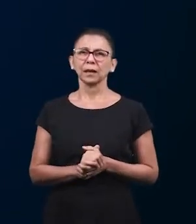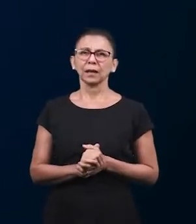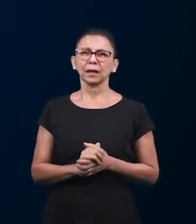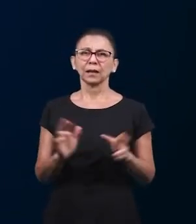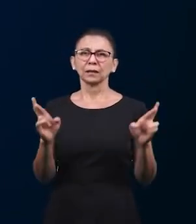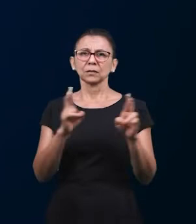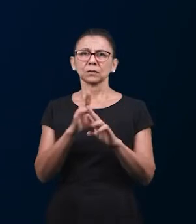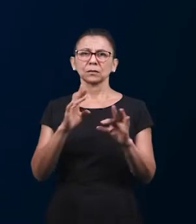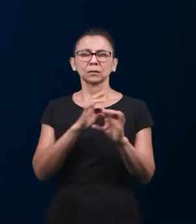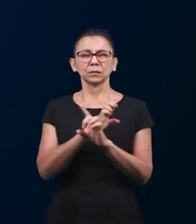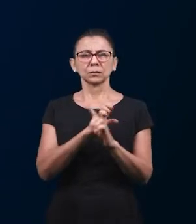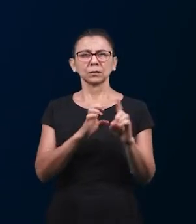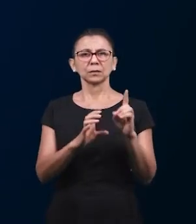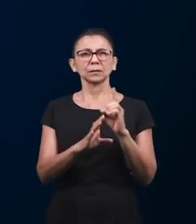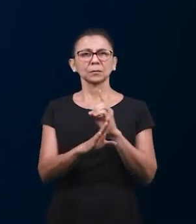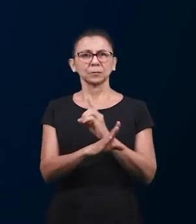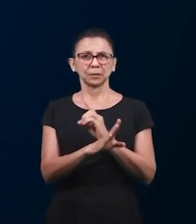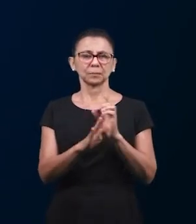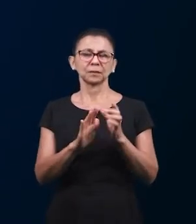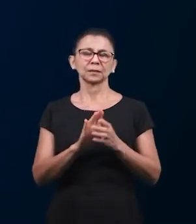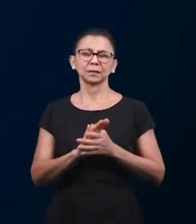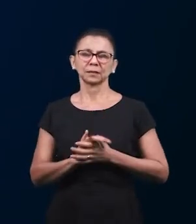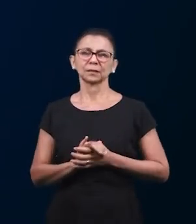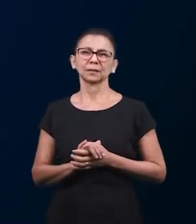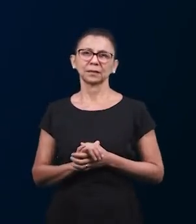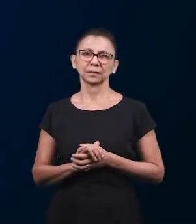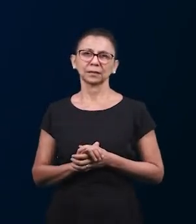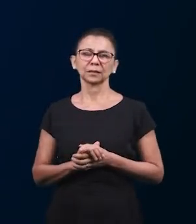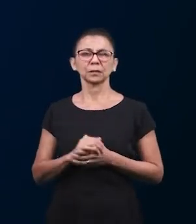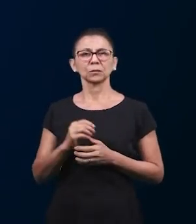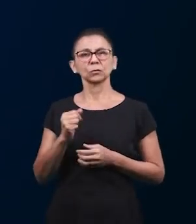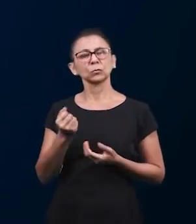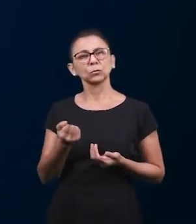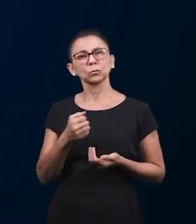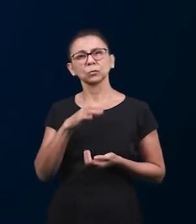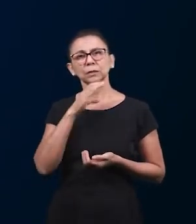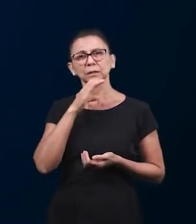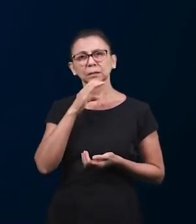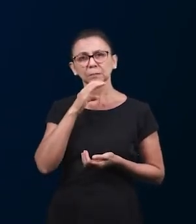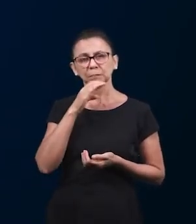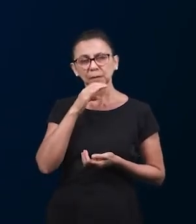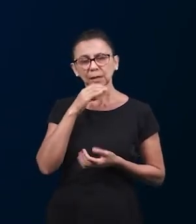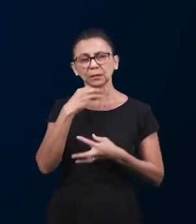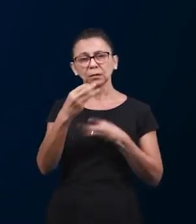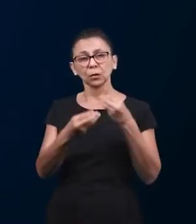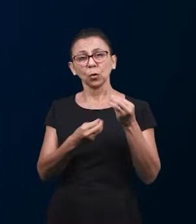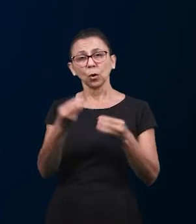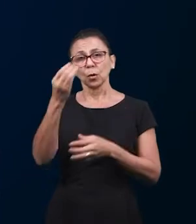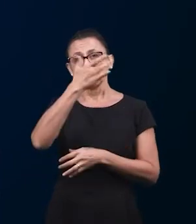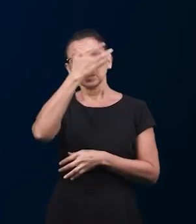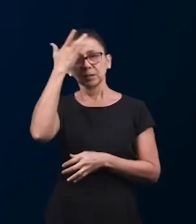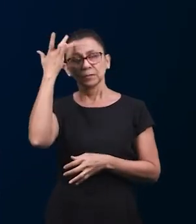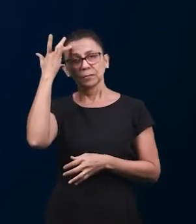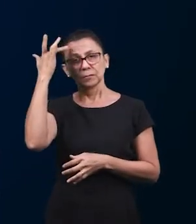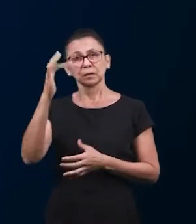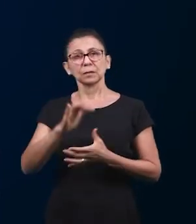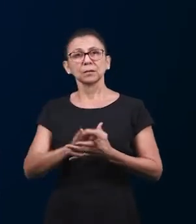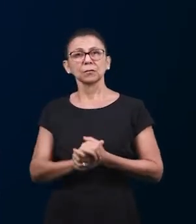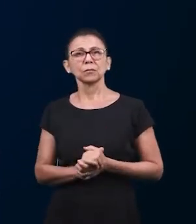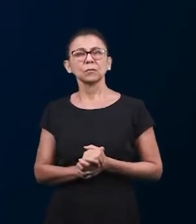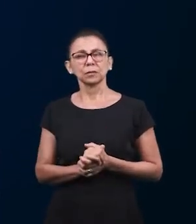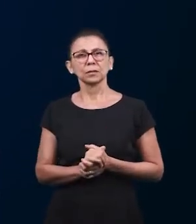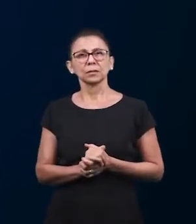Благодарим Его за эти свидетельства. За работу Духа Святого, который мы получаем